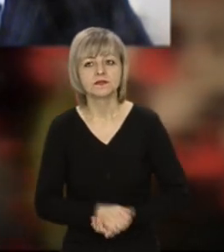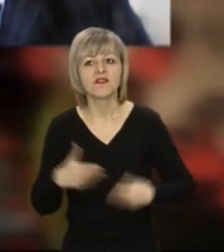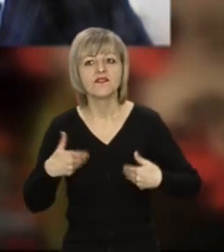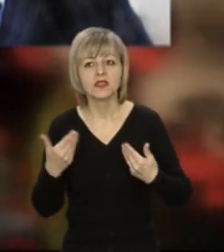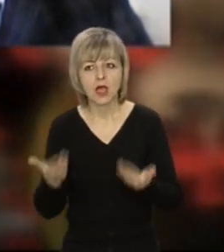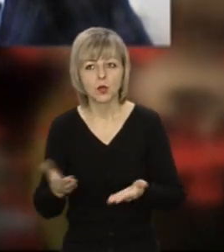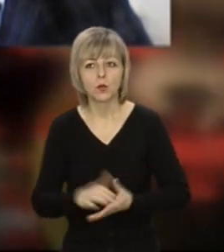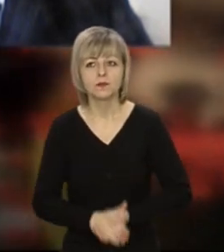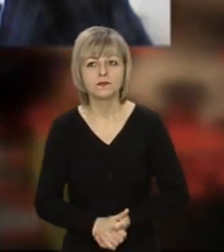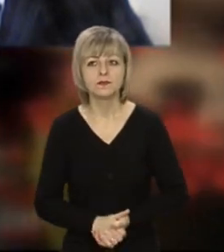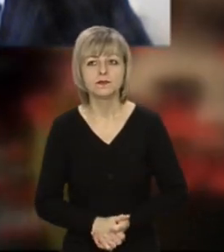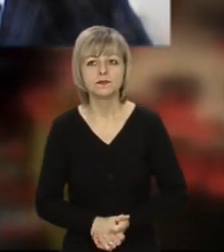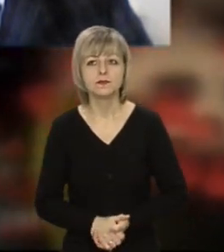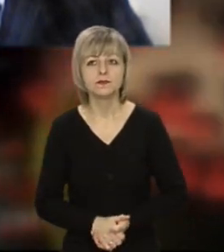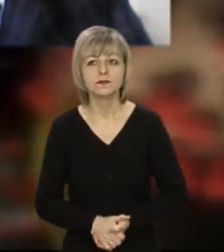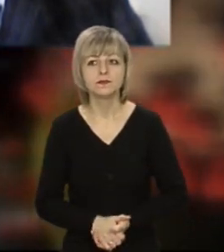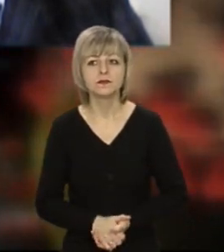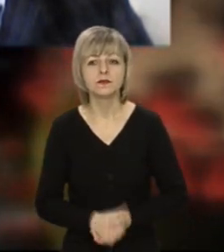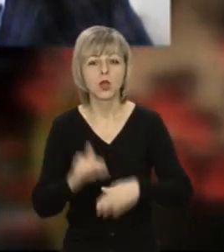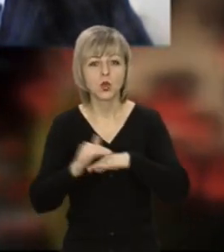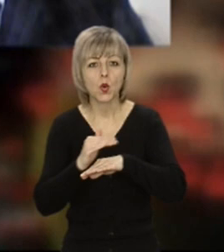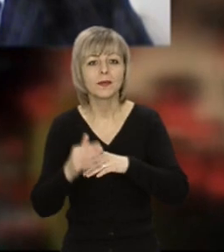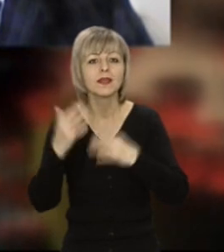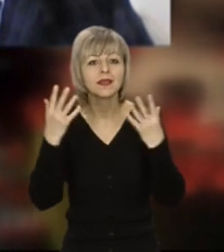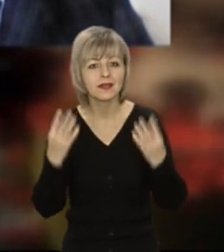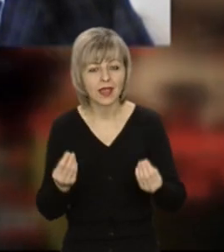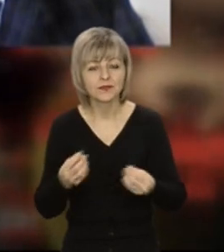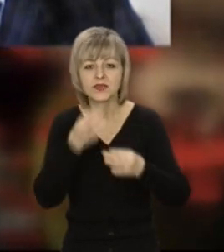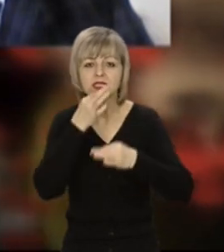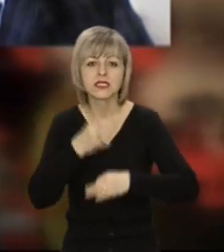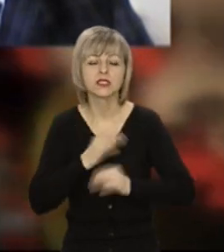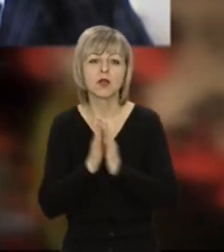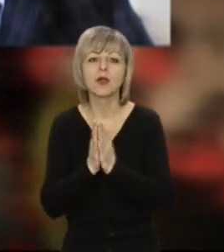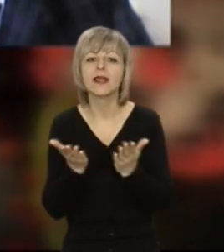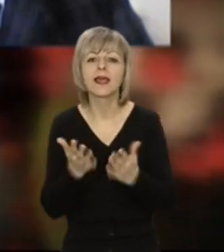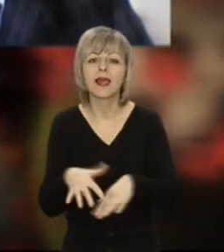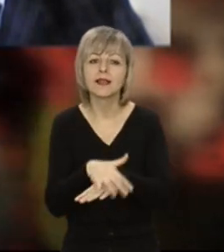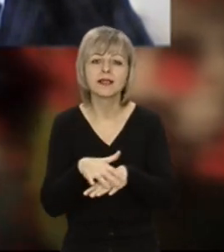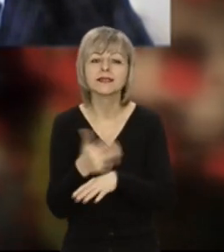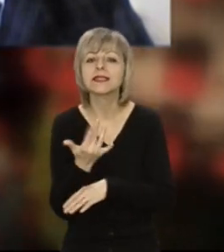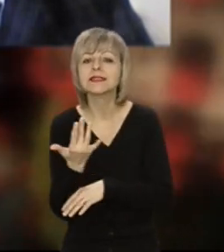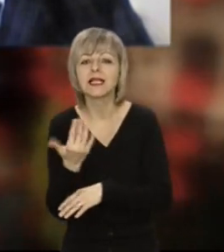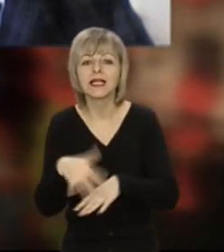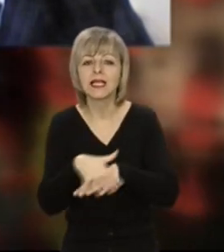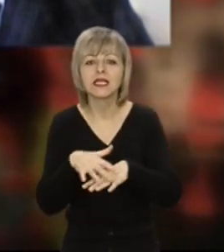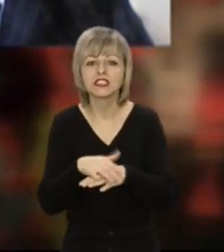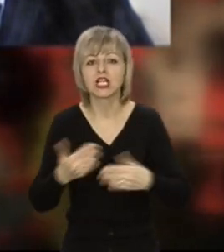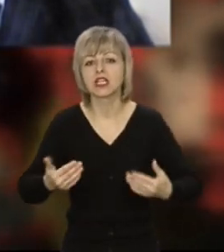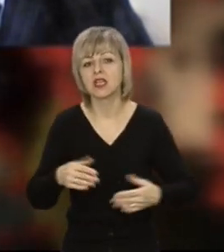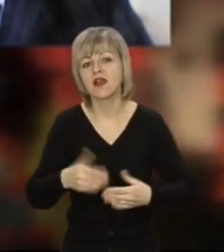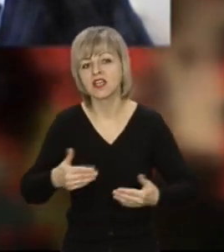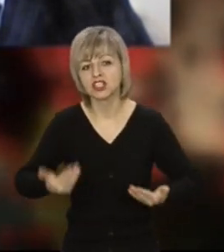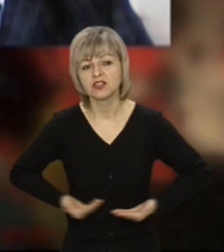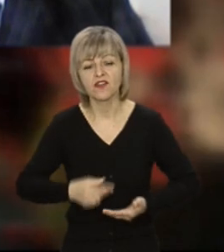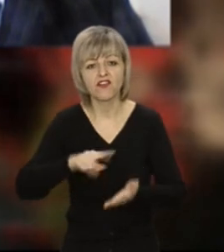вітаю вас. Добрий день. Скажіть, будь ласка, яке населення, скільки зараз населення у Моршині і